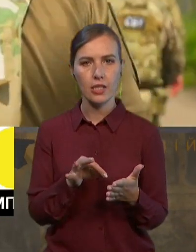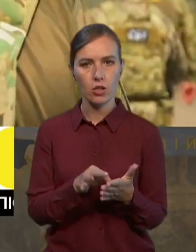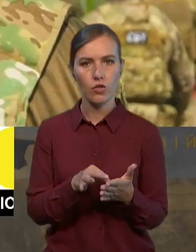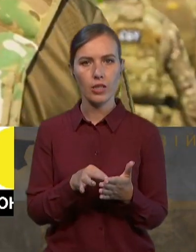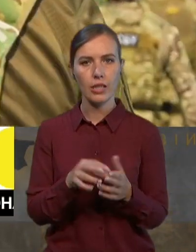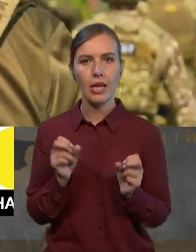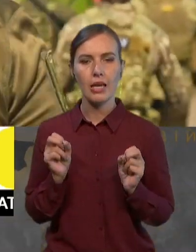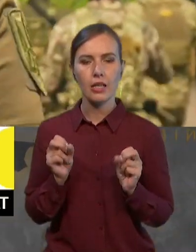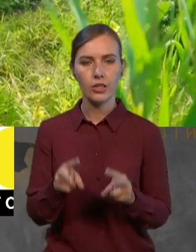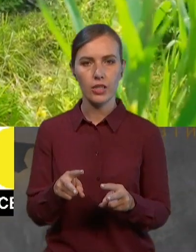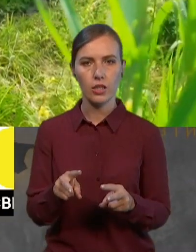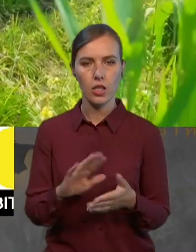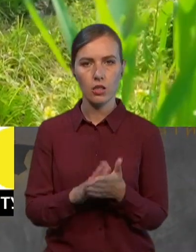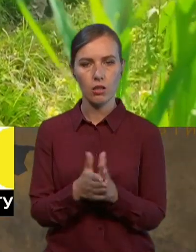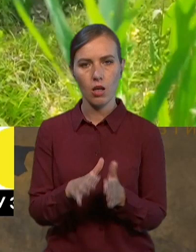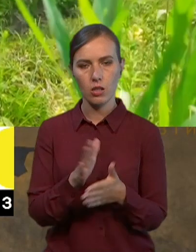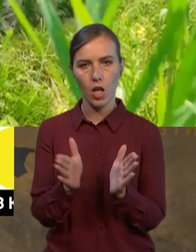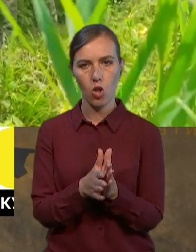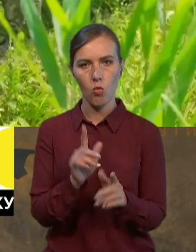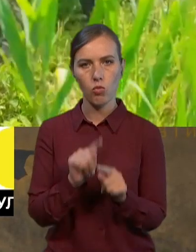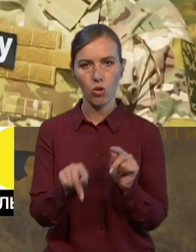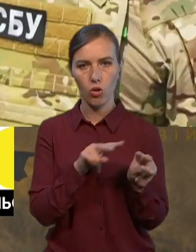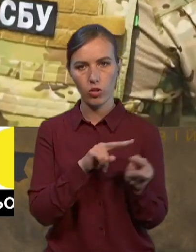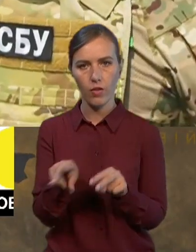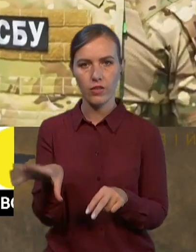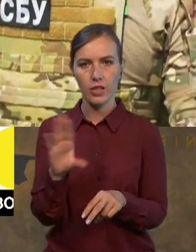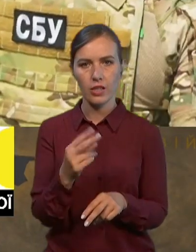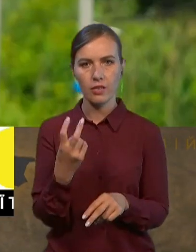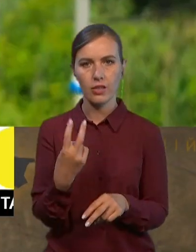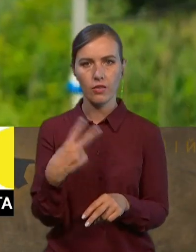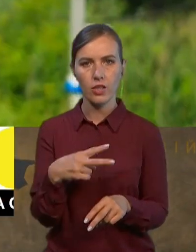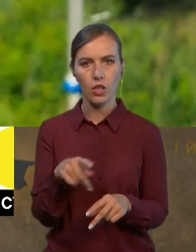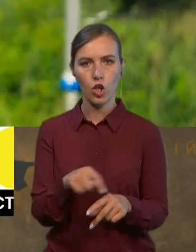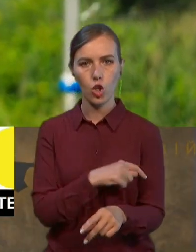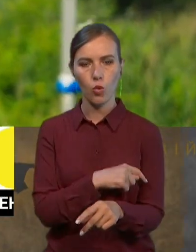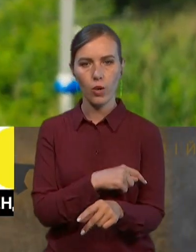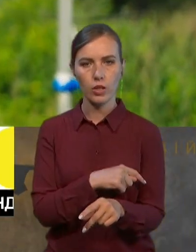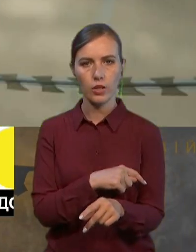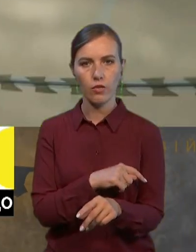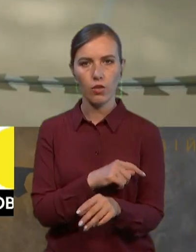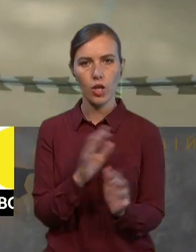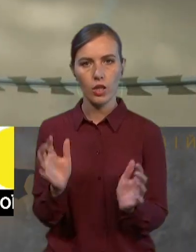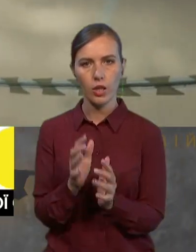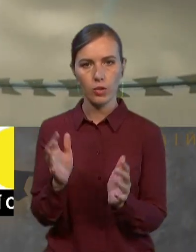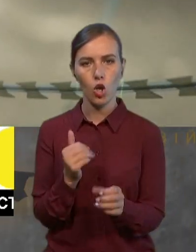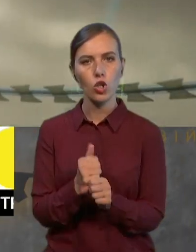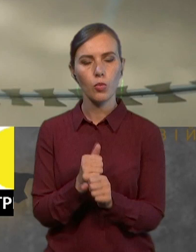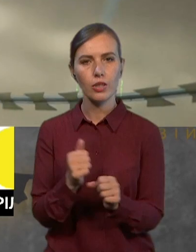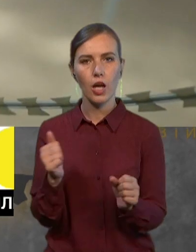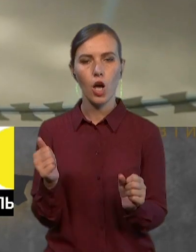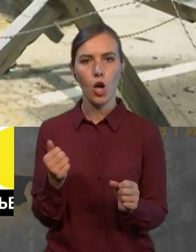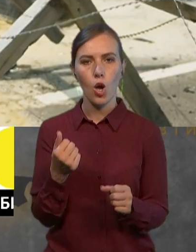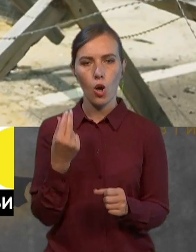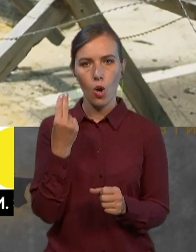загалом контрольована, всі 229 кілометрів непорушні і робота по зміцненню йде